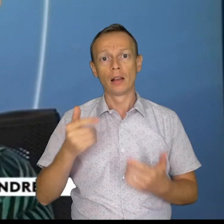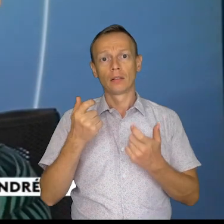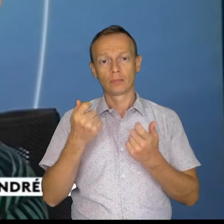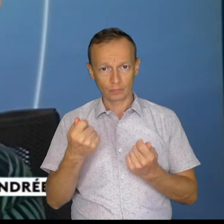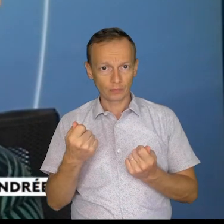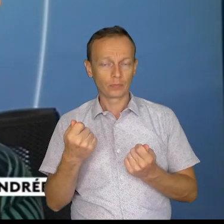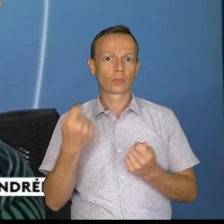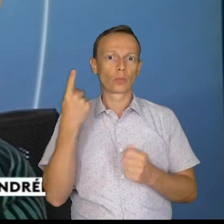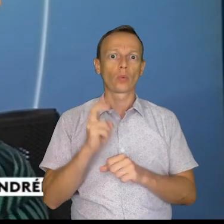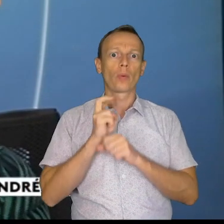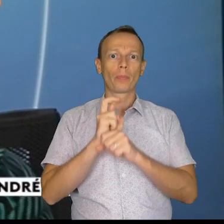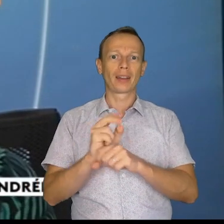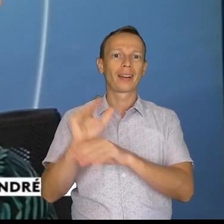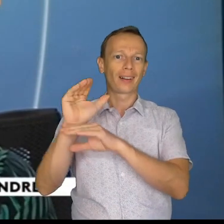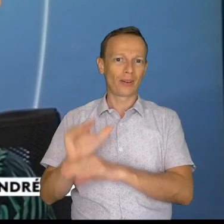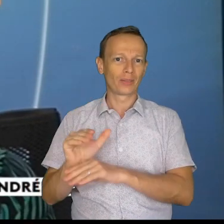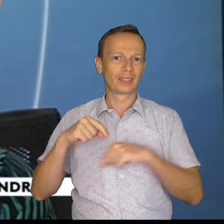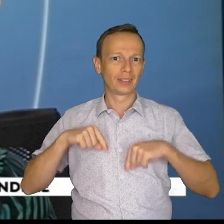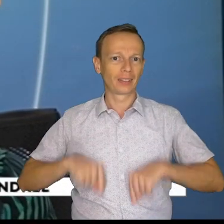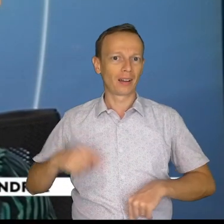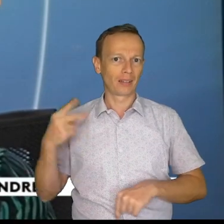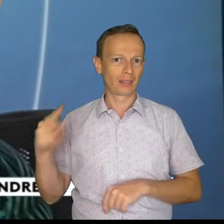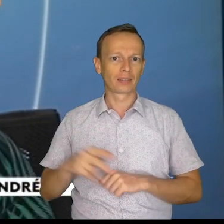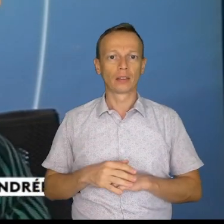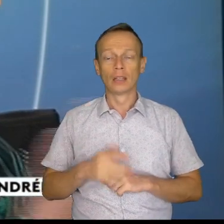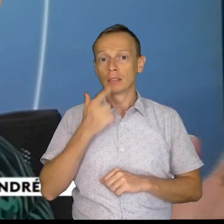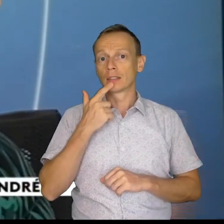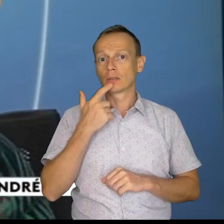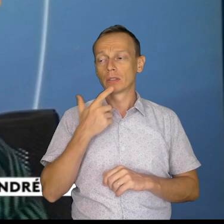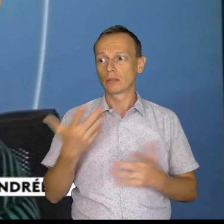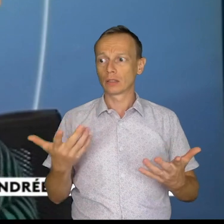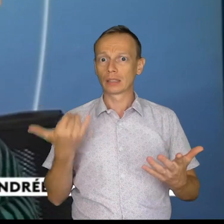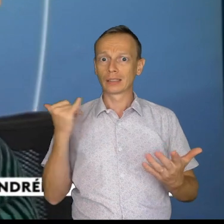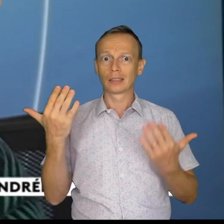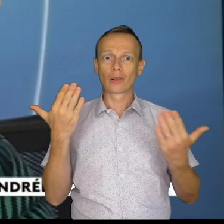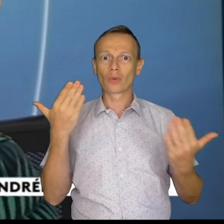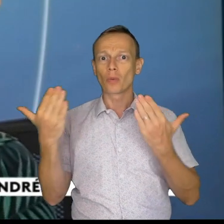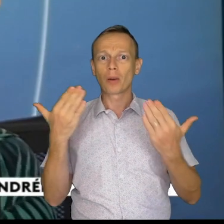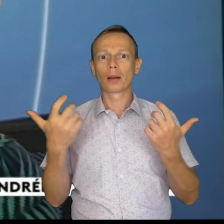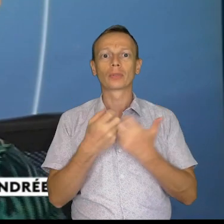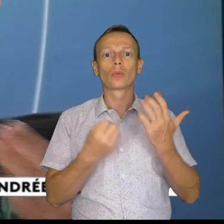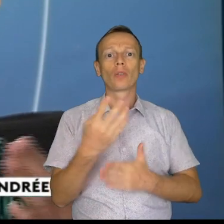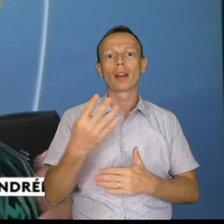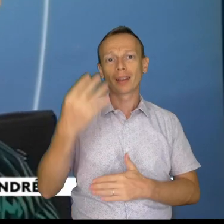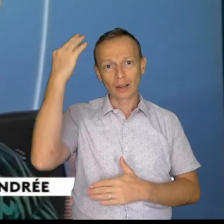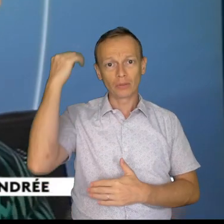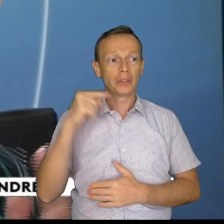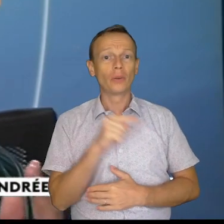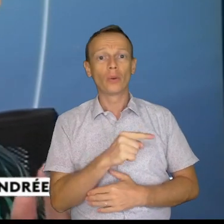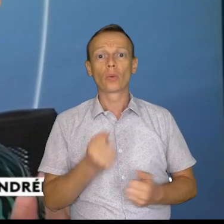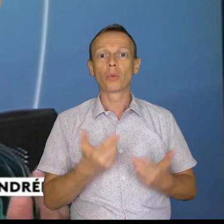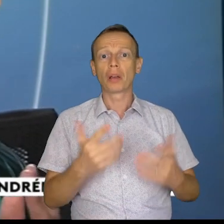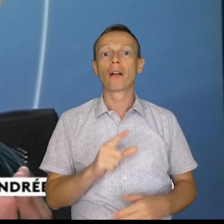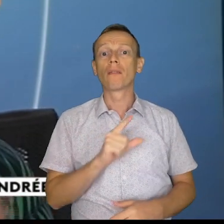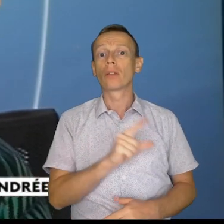de prêts garantis par l'État. Ce qui représente, quand on compare à la Calédonie, la Calédonie, eux, ils en ont fait 22